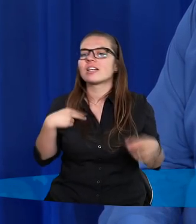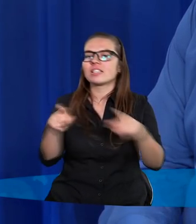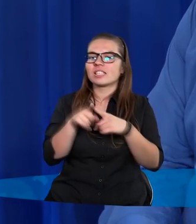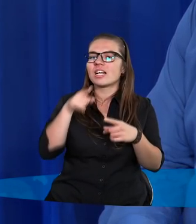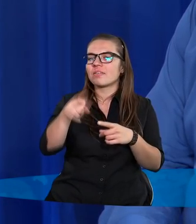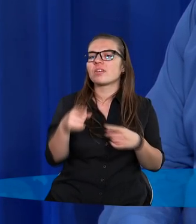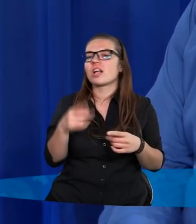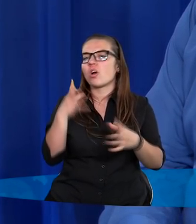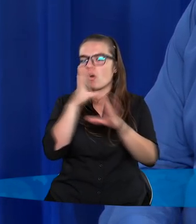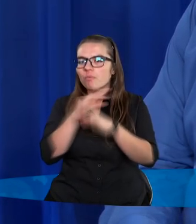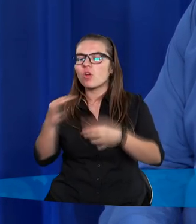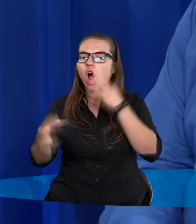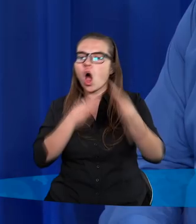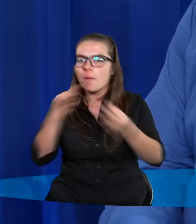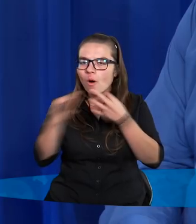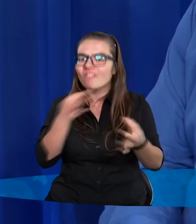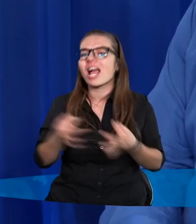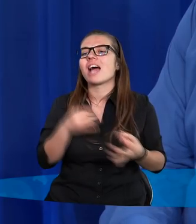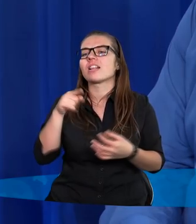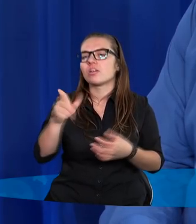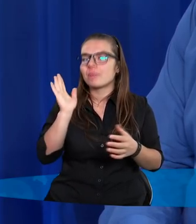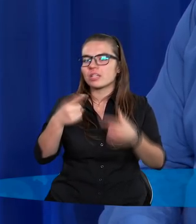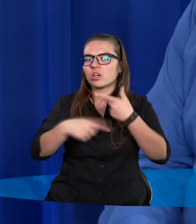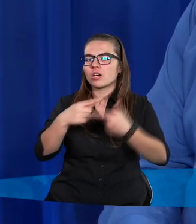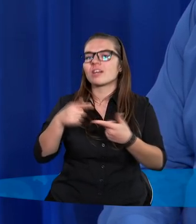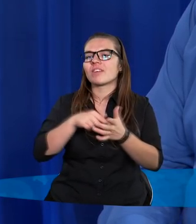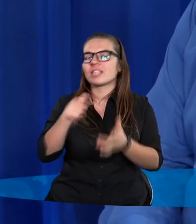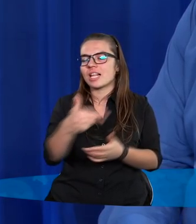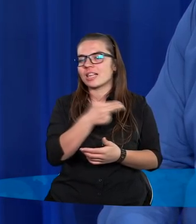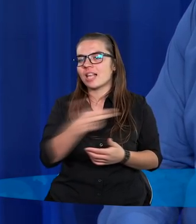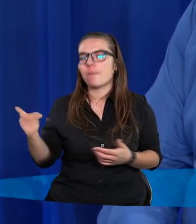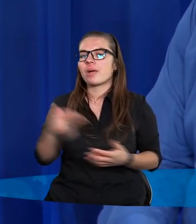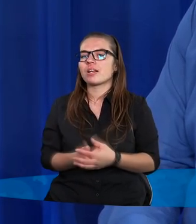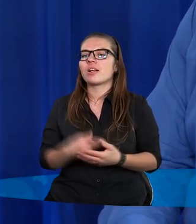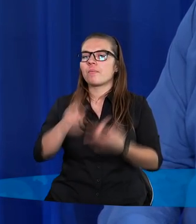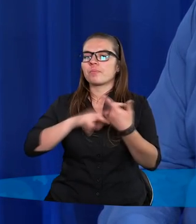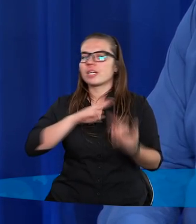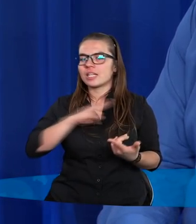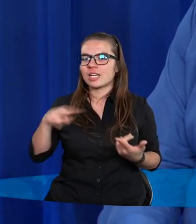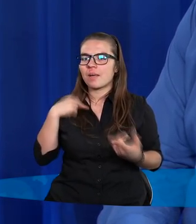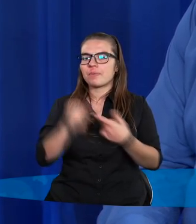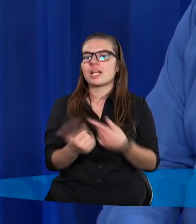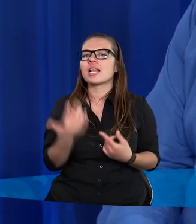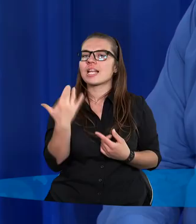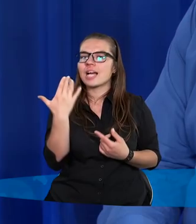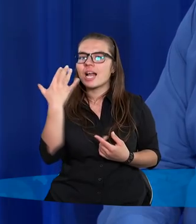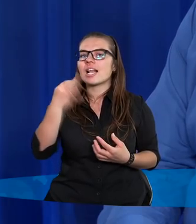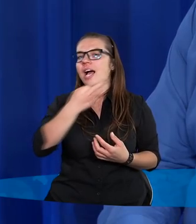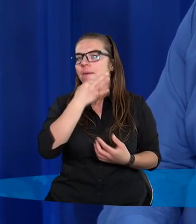historiach uwielbiamy opowiadać, będziemy kontynuować właśnie ten temat. A przed nami jest kilka